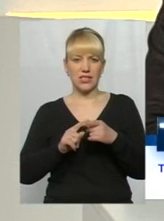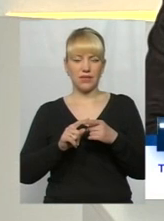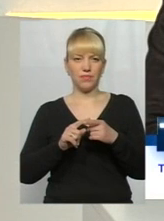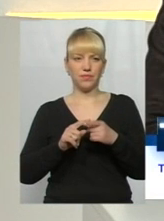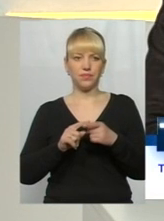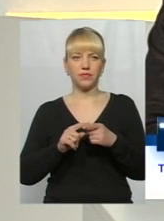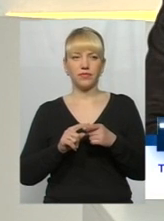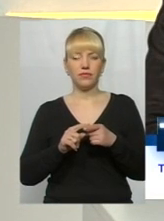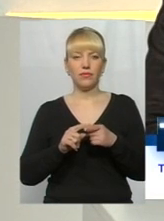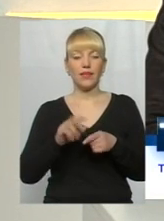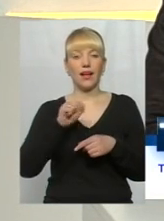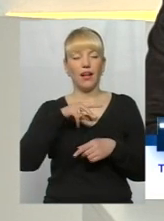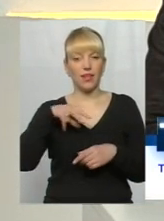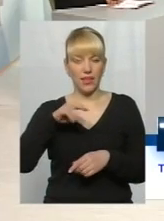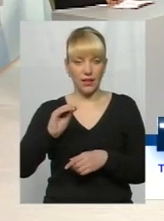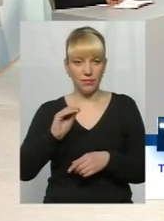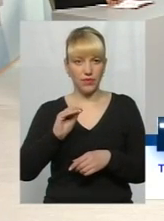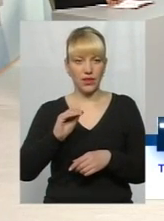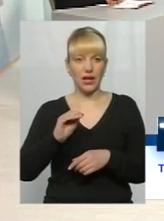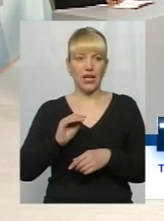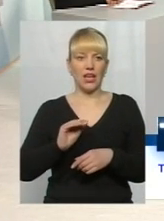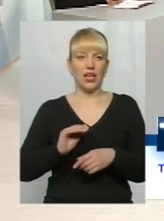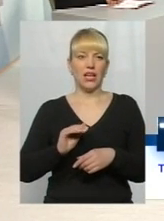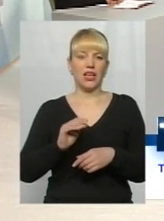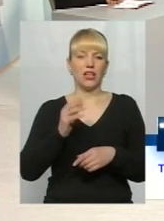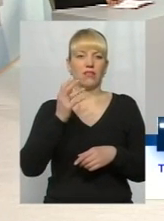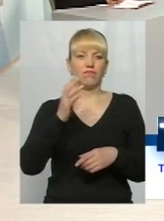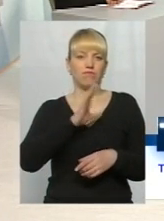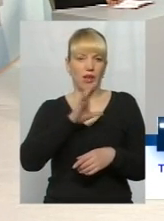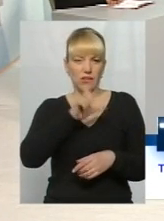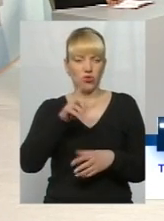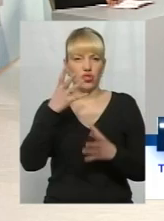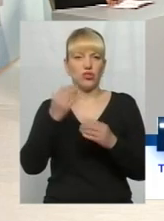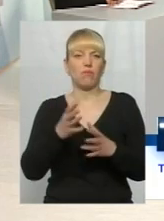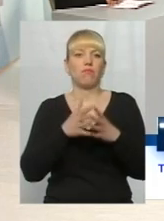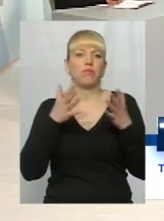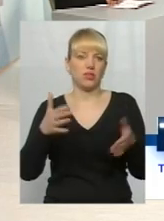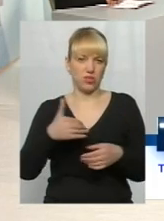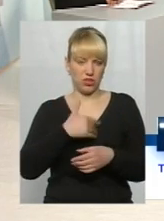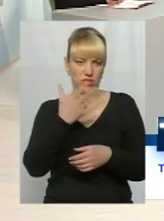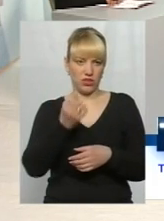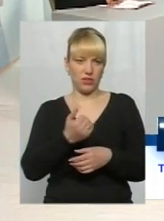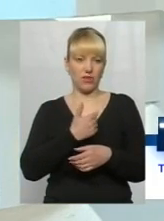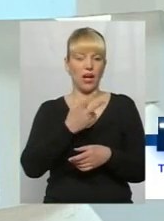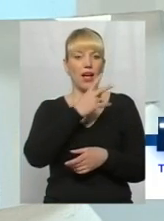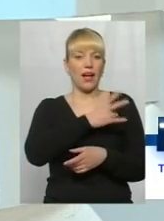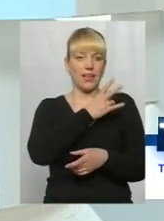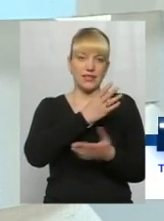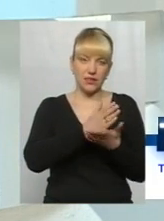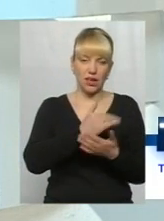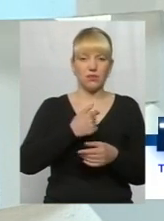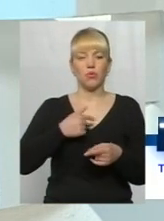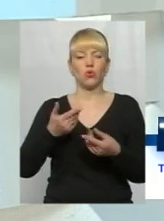князівстві. Але шляхта хотіла собі ще більше. А чому князі мають? Ми теж хочемо. І вони